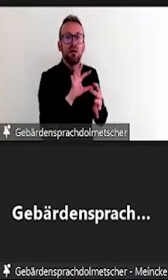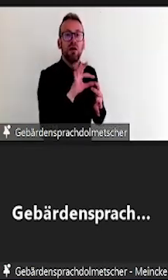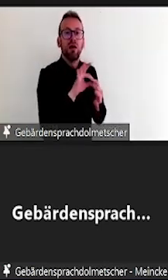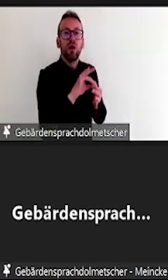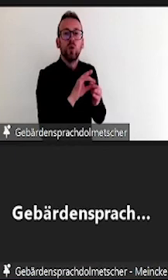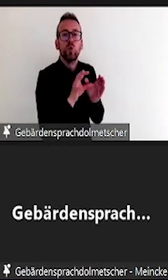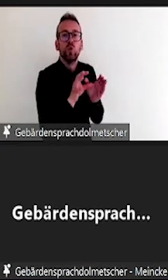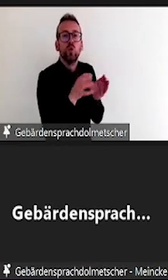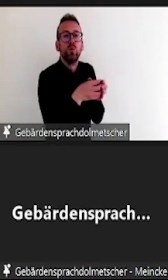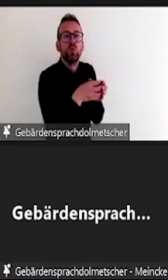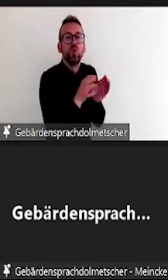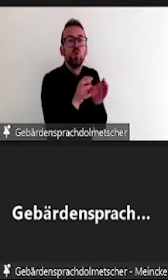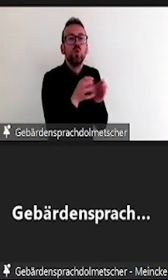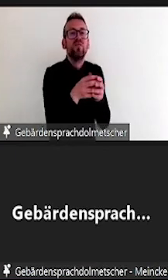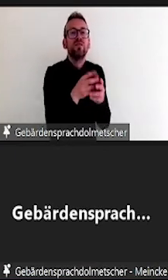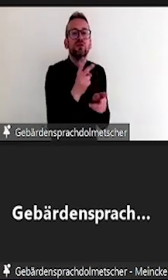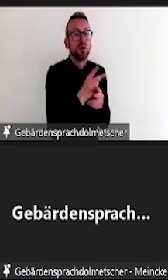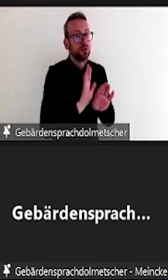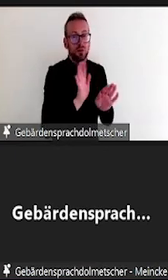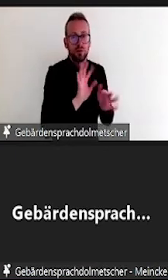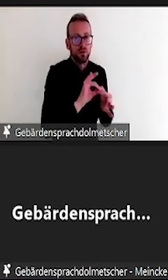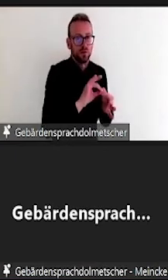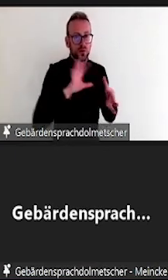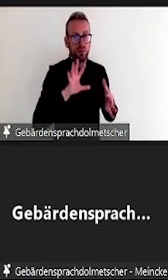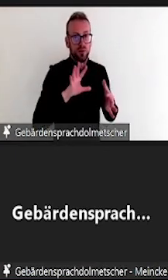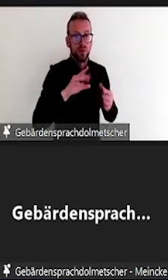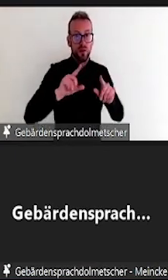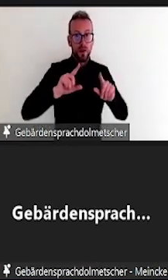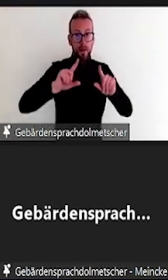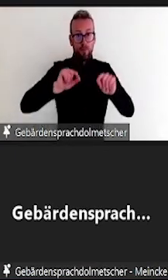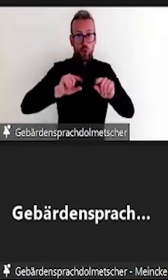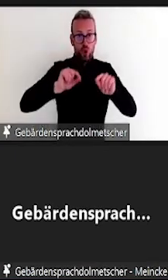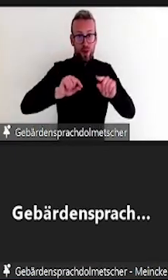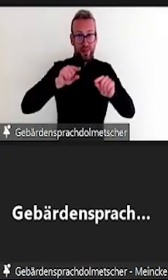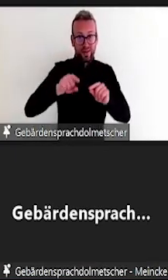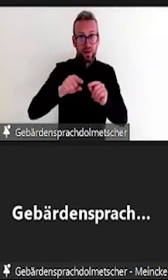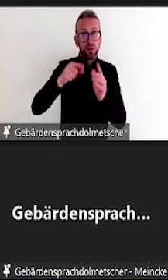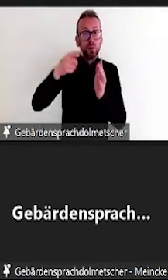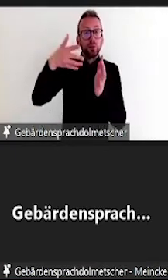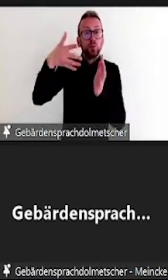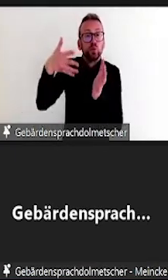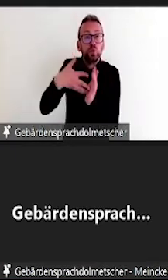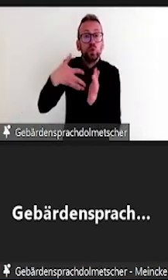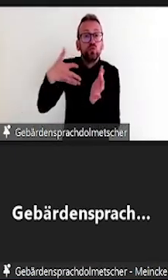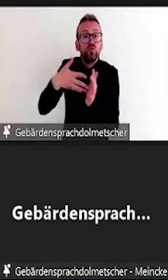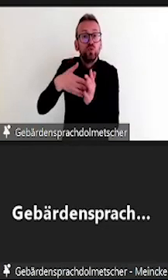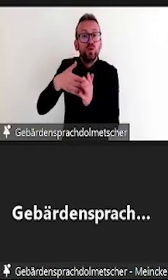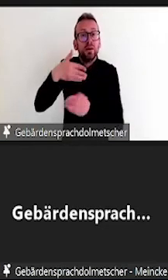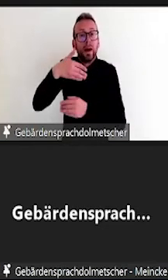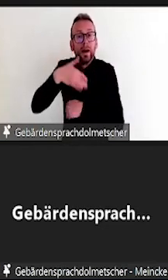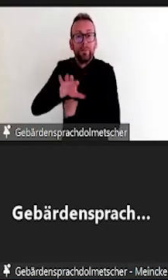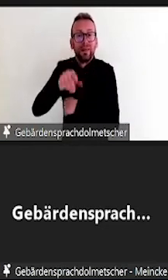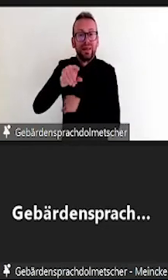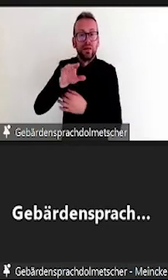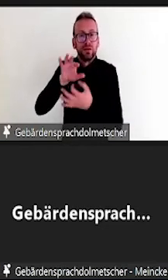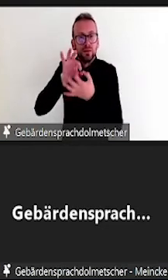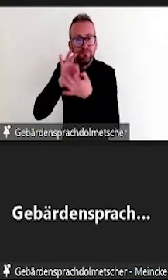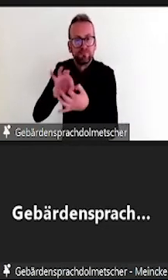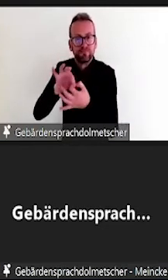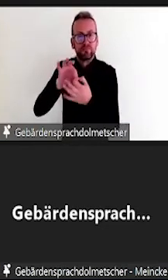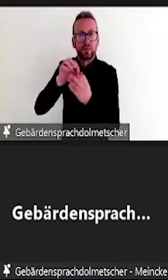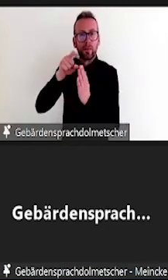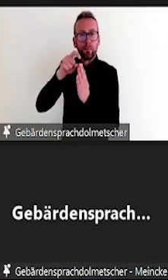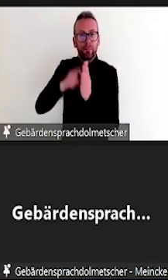auch ein geringerer Bedarf an angemessenen Vorkehrungen bzw. Nachteilsausgleich bestehen kann. Und das Ziel ist es